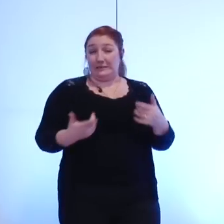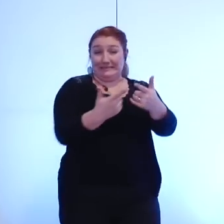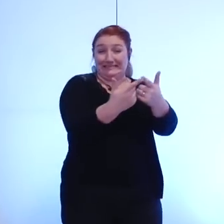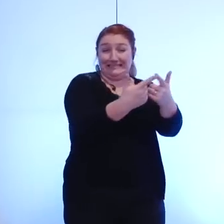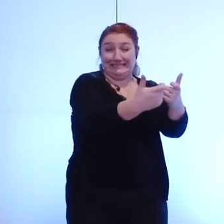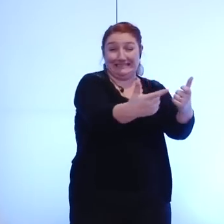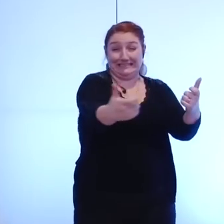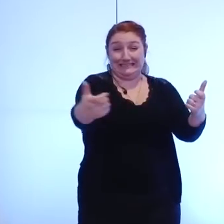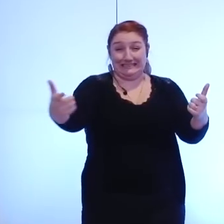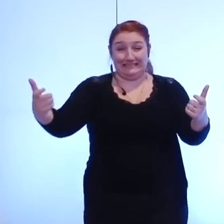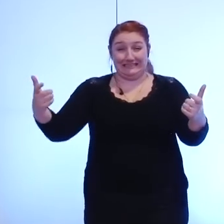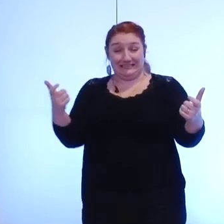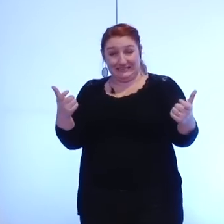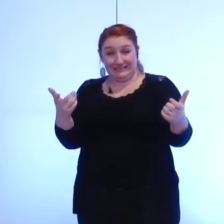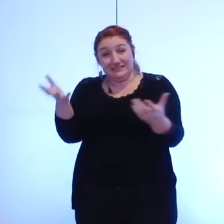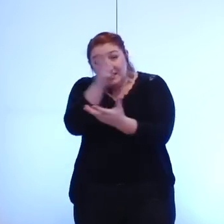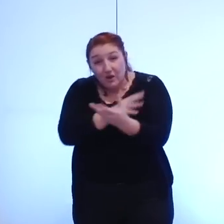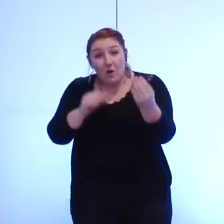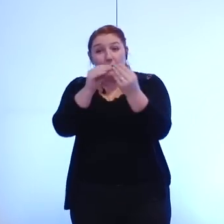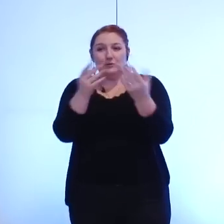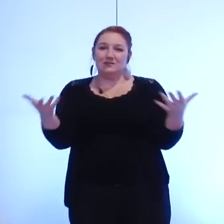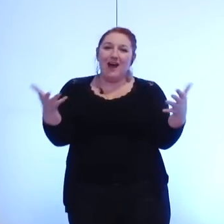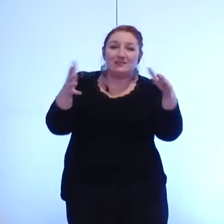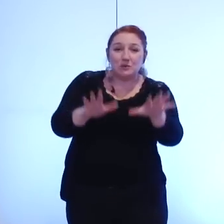par le pluralisme de l'assemblée